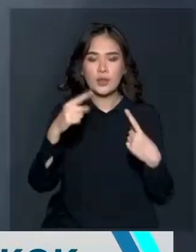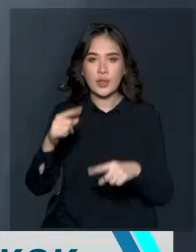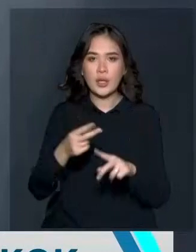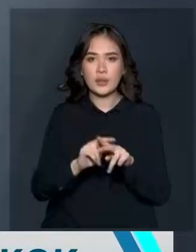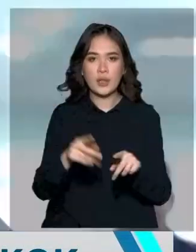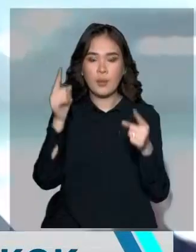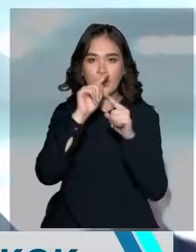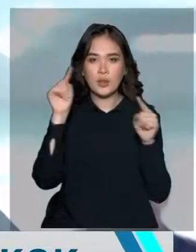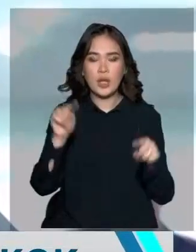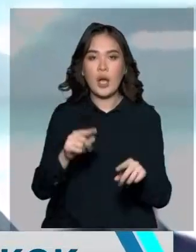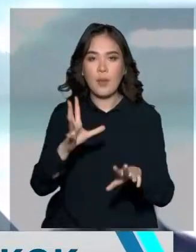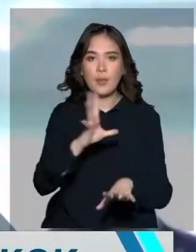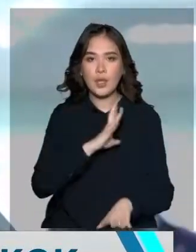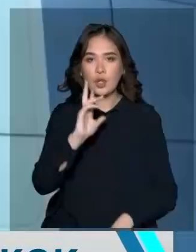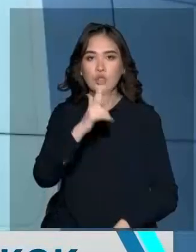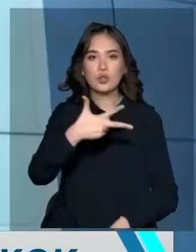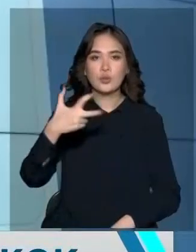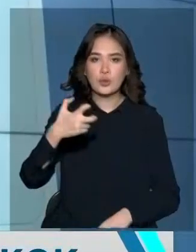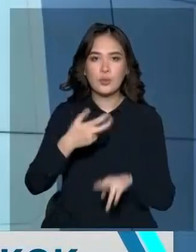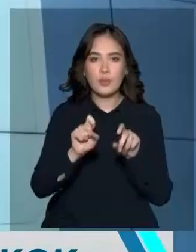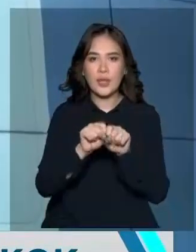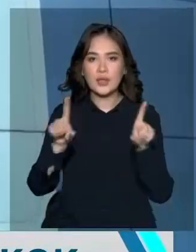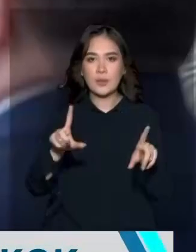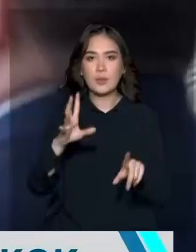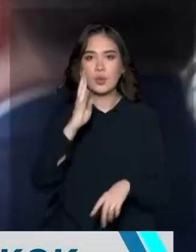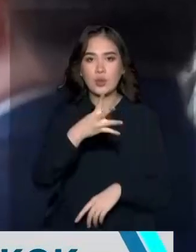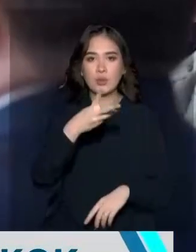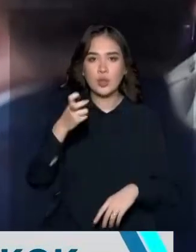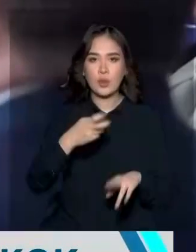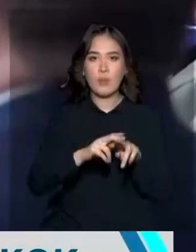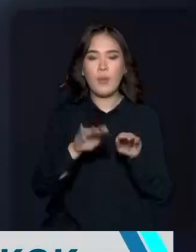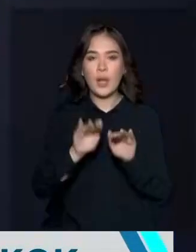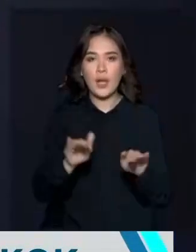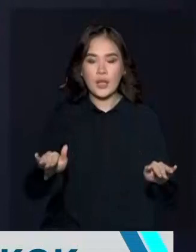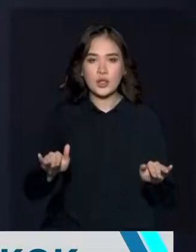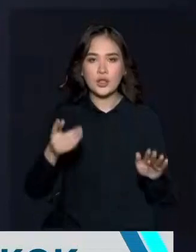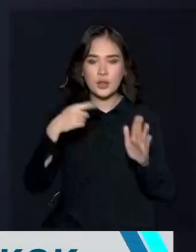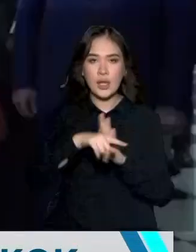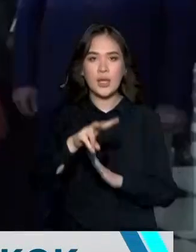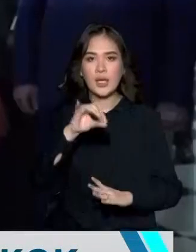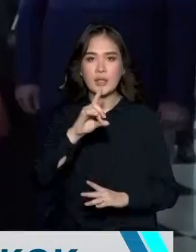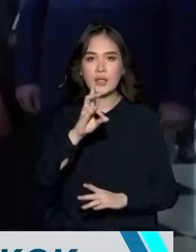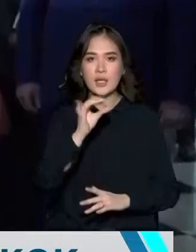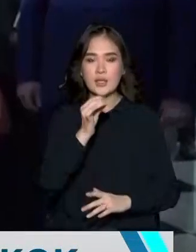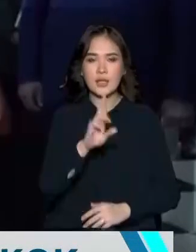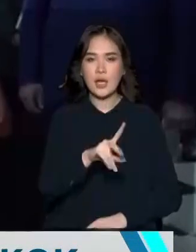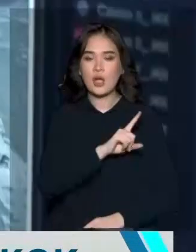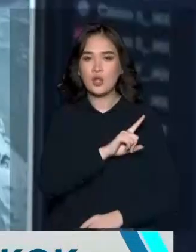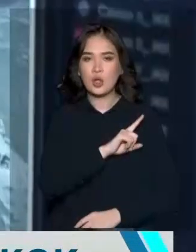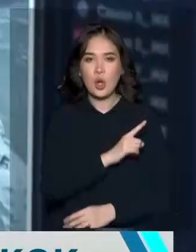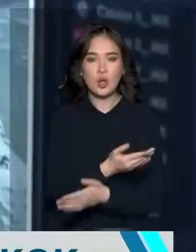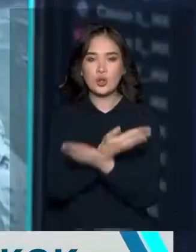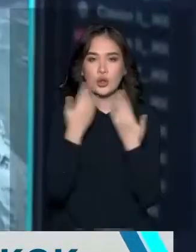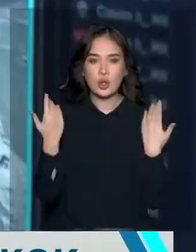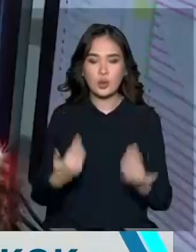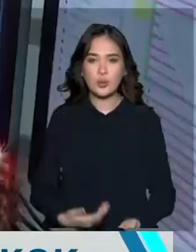белгілі болған тағы бір жайт. Еліміздегі 3300 мектеппен 4200 балабақшада лицензияланған күзет атмен